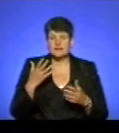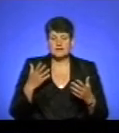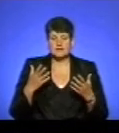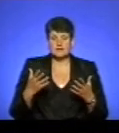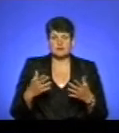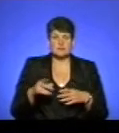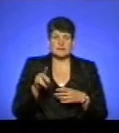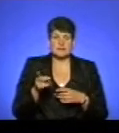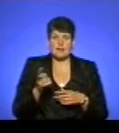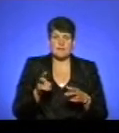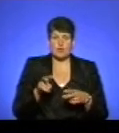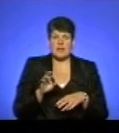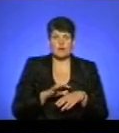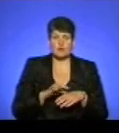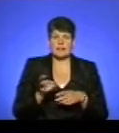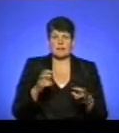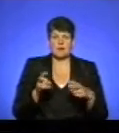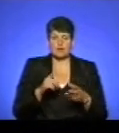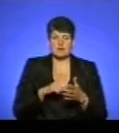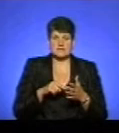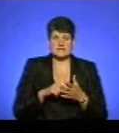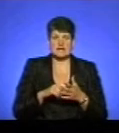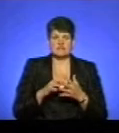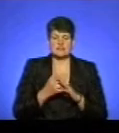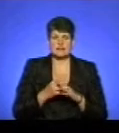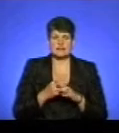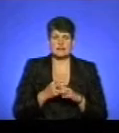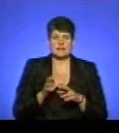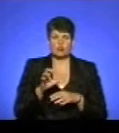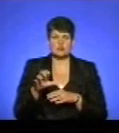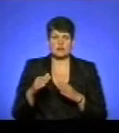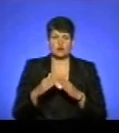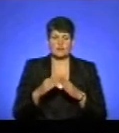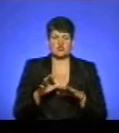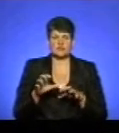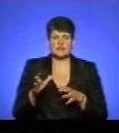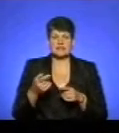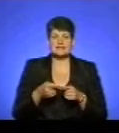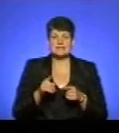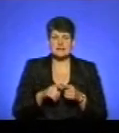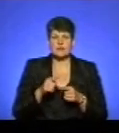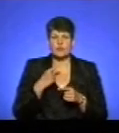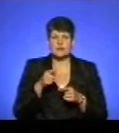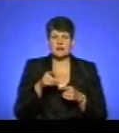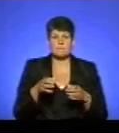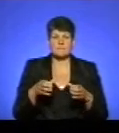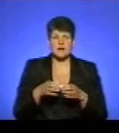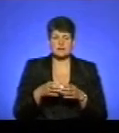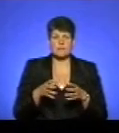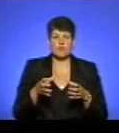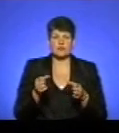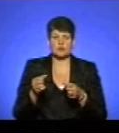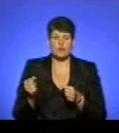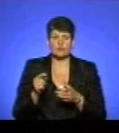хворіли, не приходили в міста, в села і не кусали домашніх тварин. Ну то є, я кажу, та бригада повідлового має,